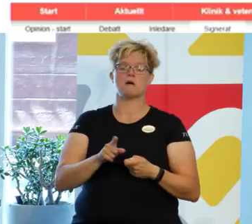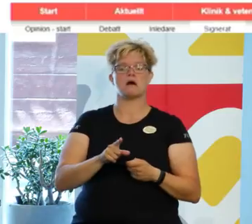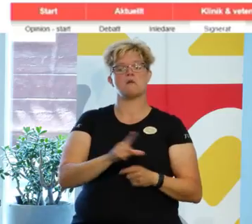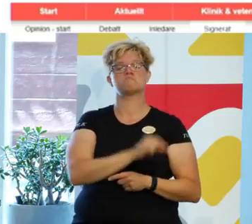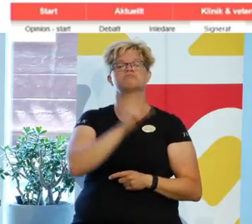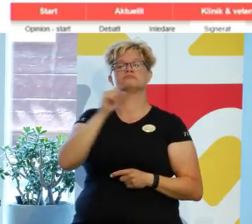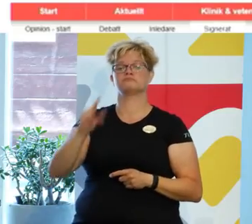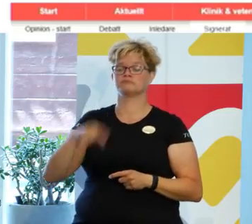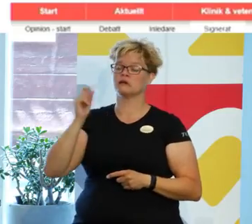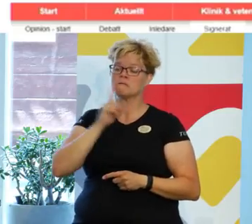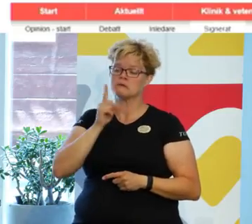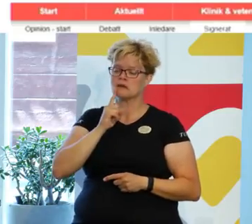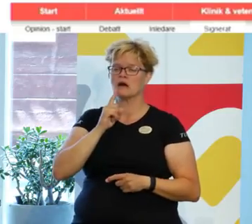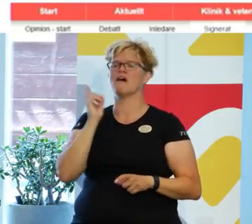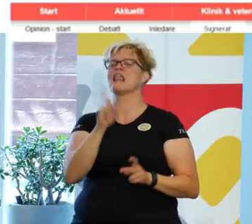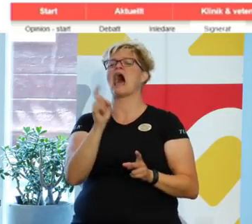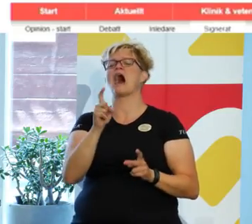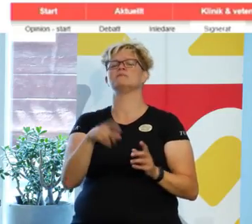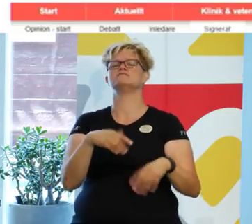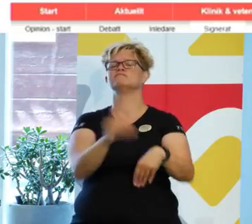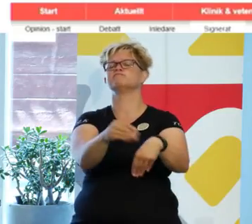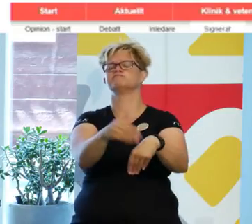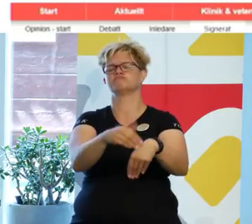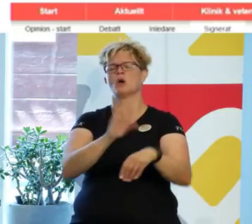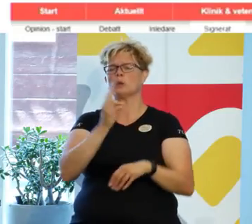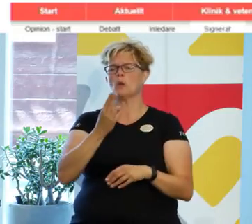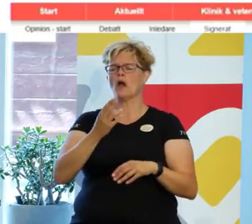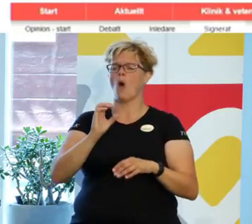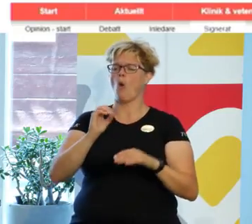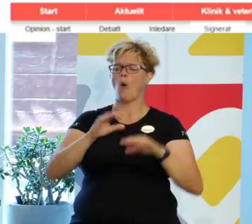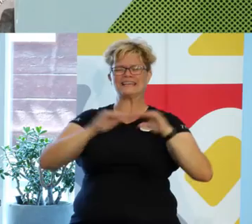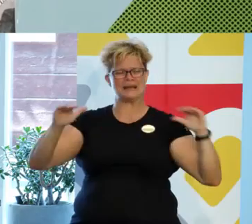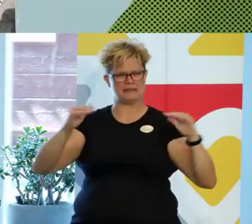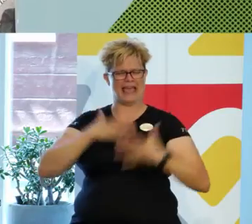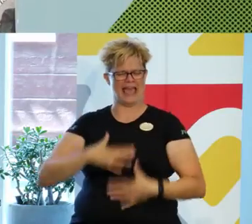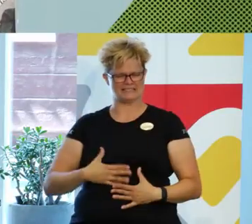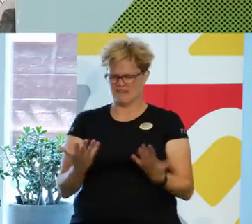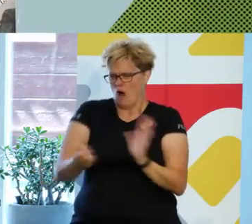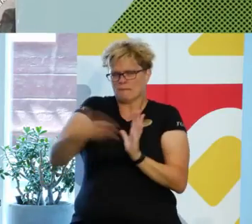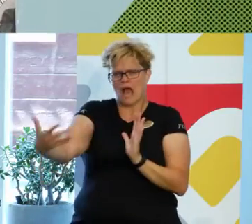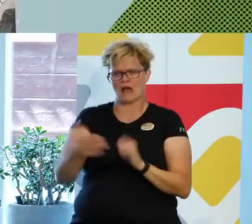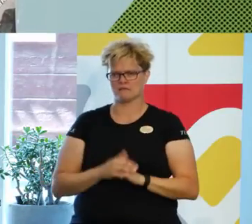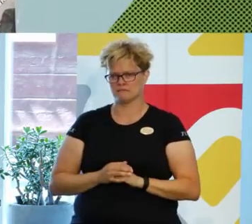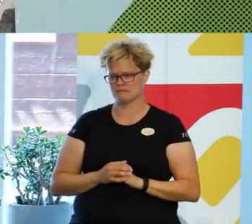och ojämna mellanrum larm om den ojämlika hälsans konsekvenser.